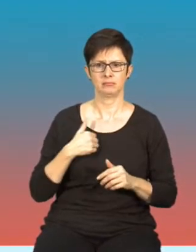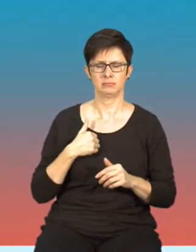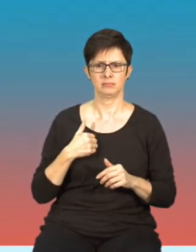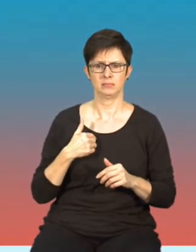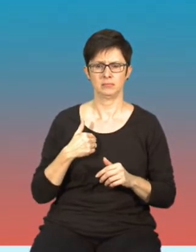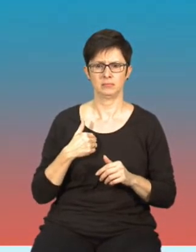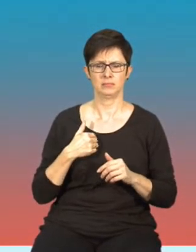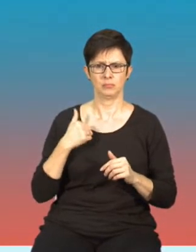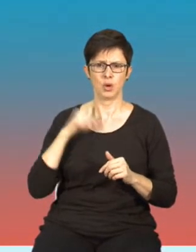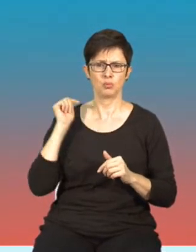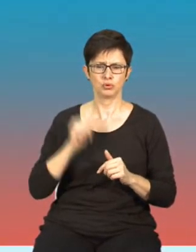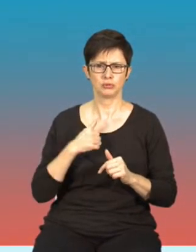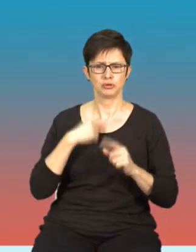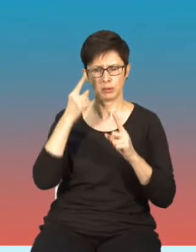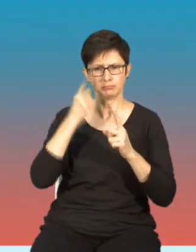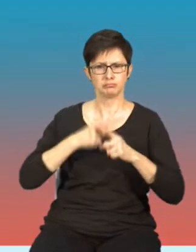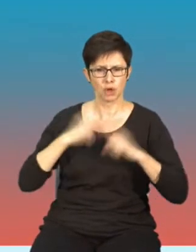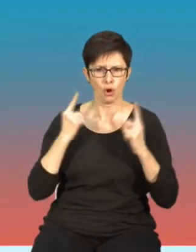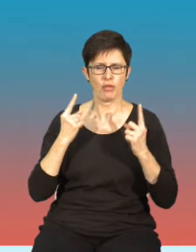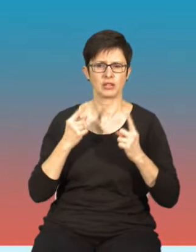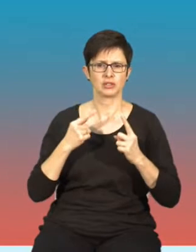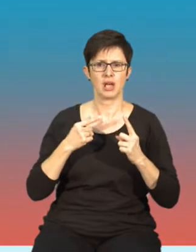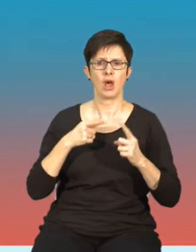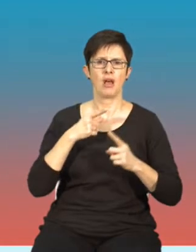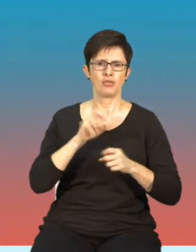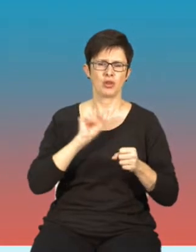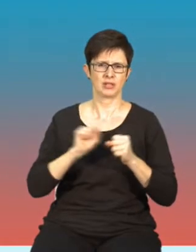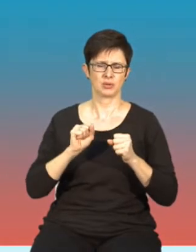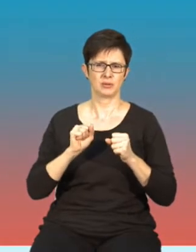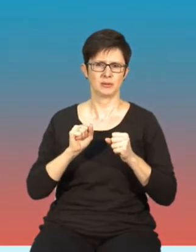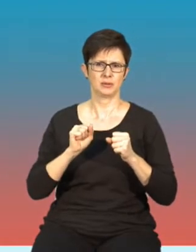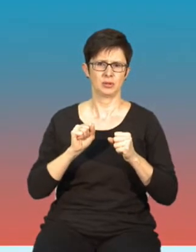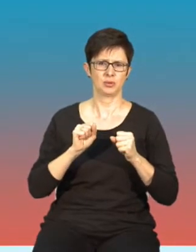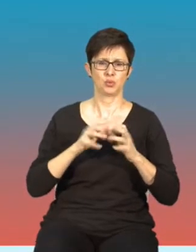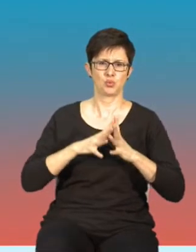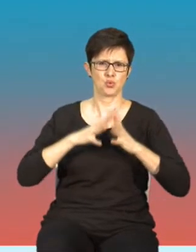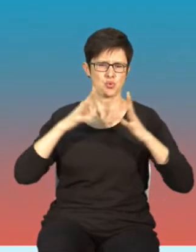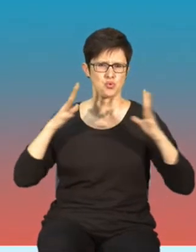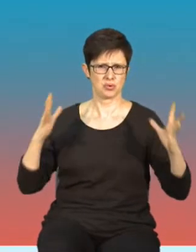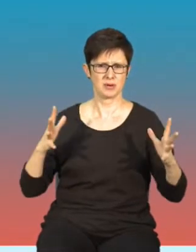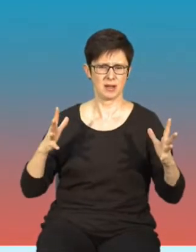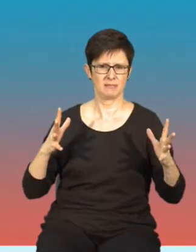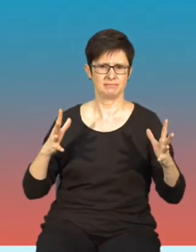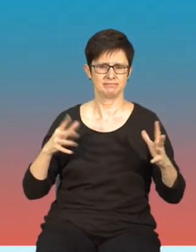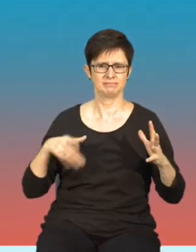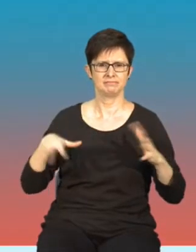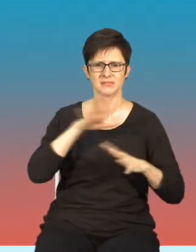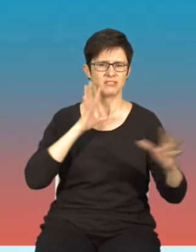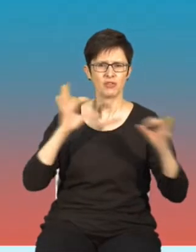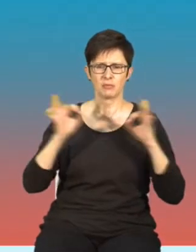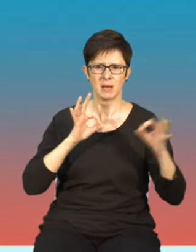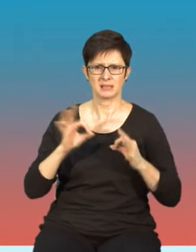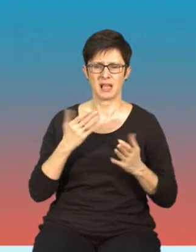zjawiska, z którym mamy wszyscy do czynienia, jest na tyle ogromna, że zasoby ludzkie, które